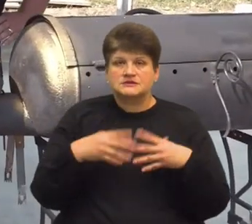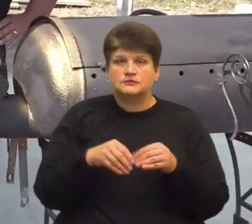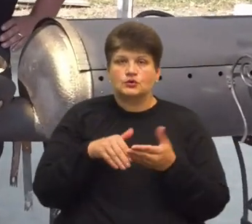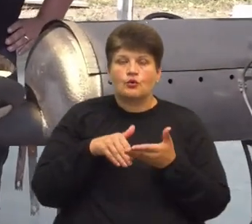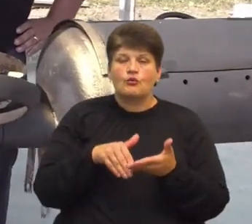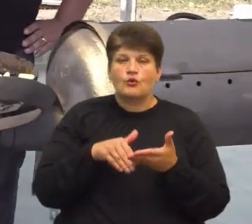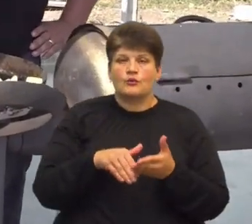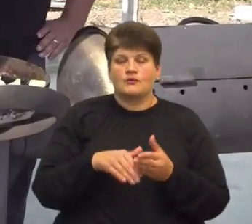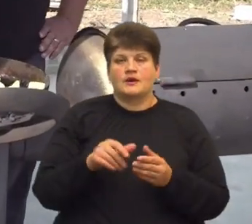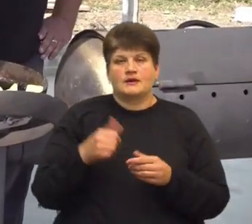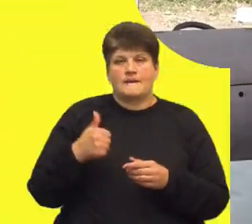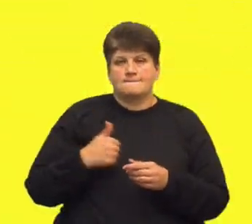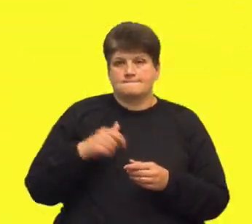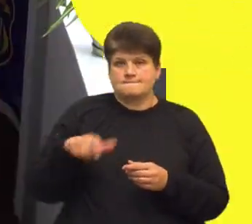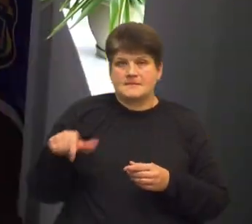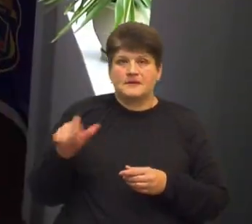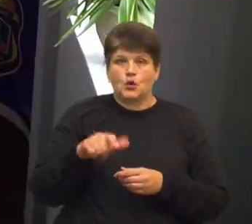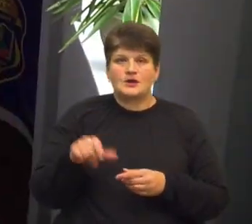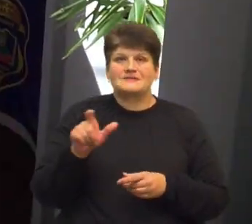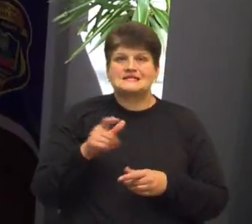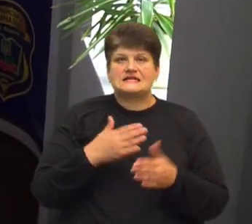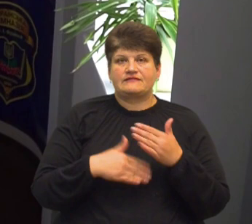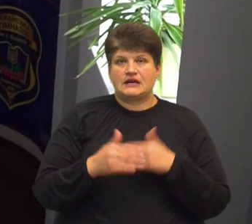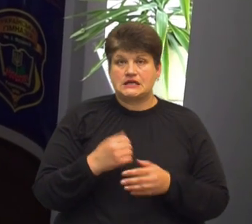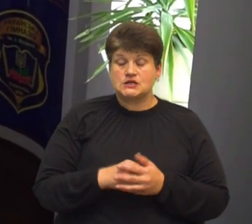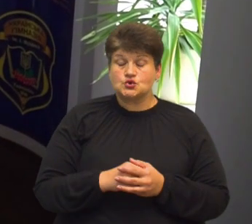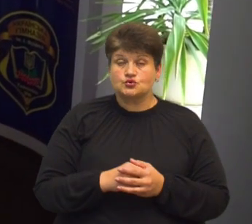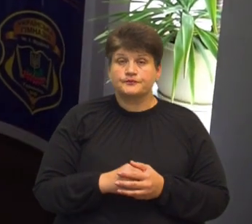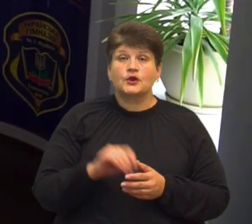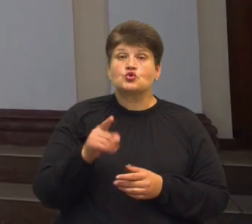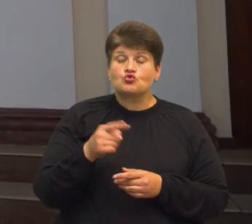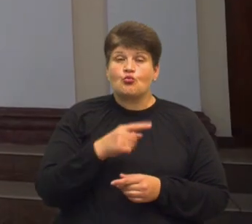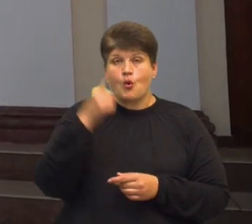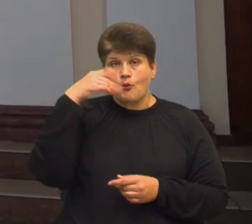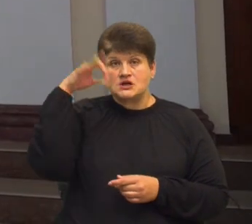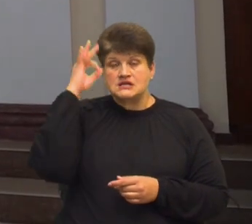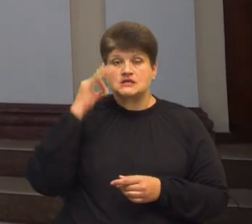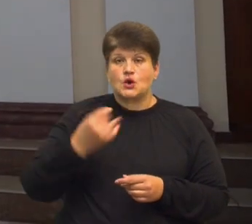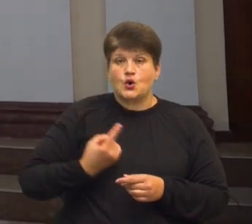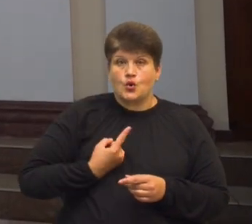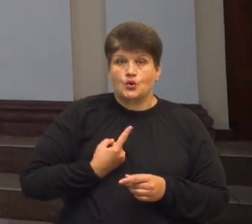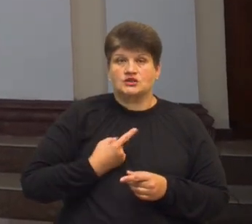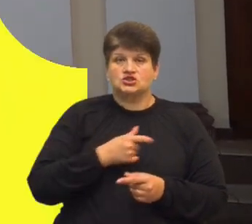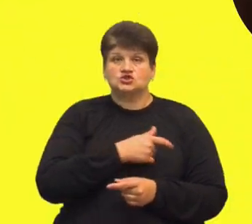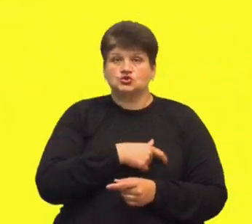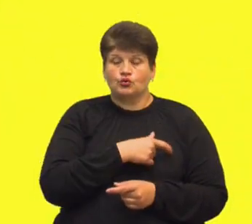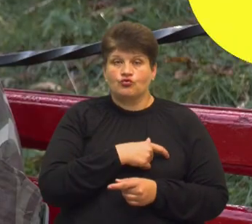і людям з інвалідністю. Чому поліцейські охорони чергують у навчальних закладах Тернополя?